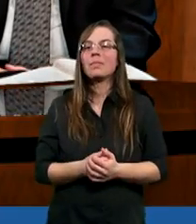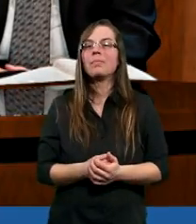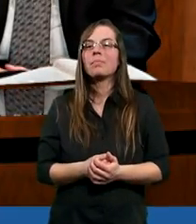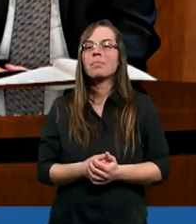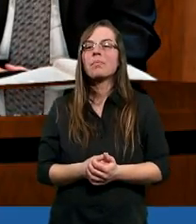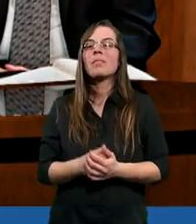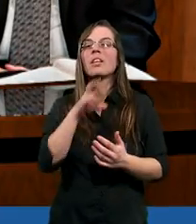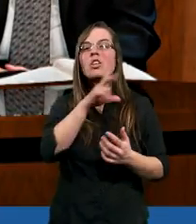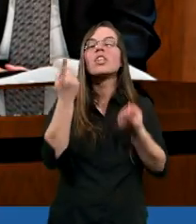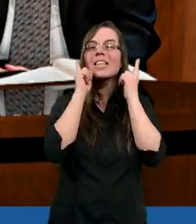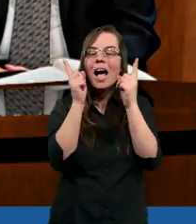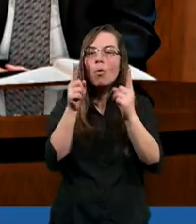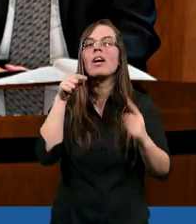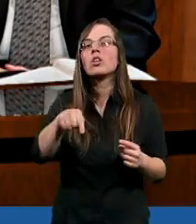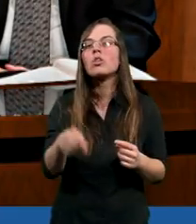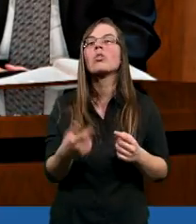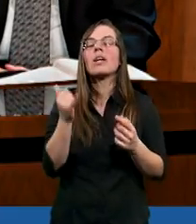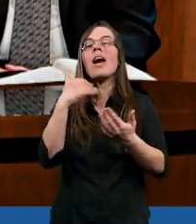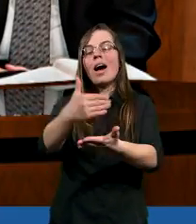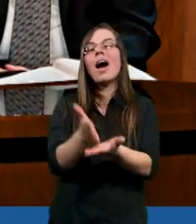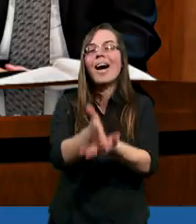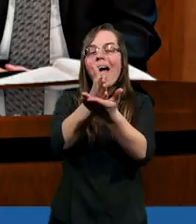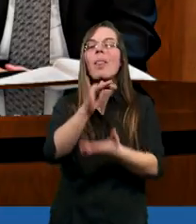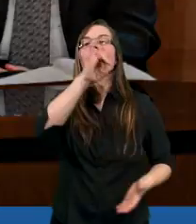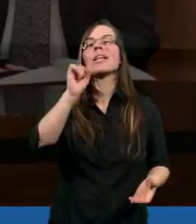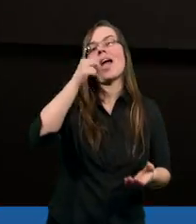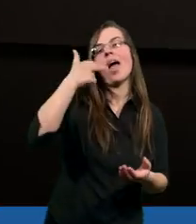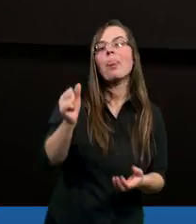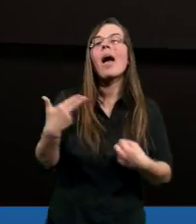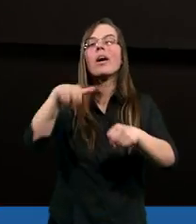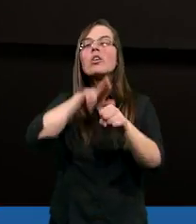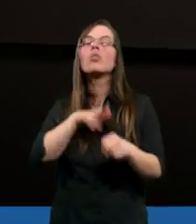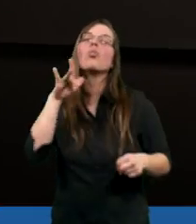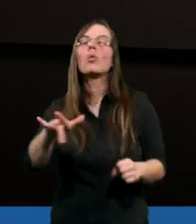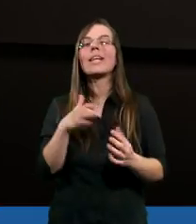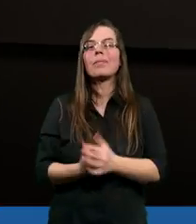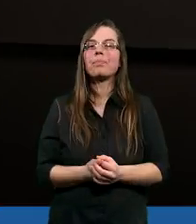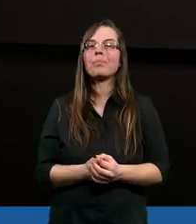Czy zauważamy tutaj Radę Jana, który